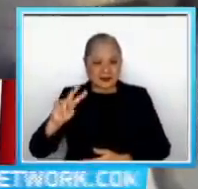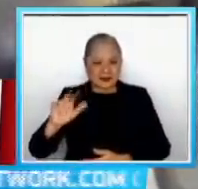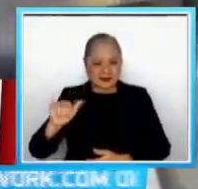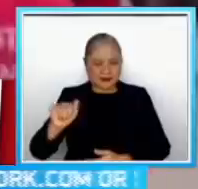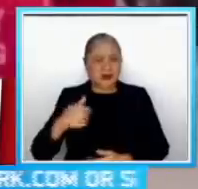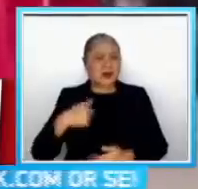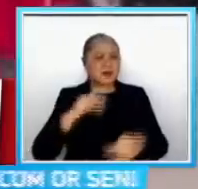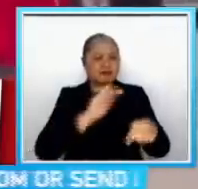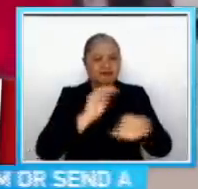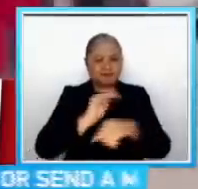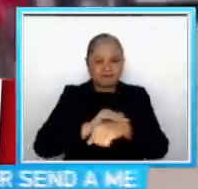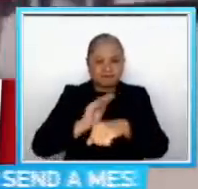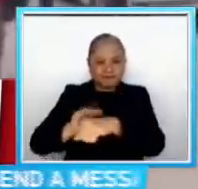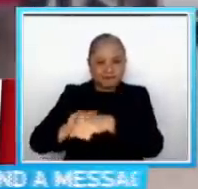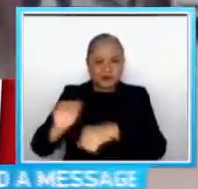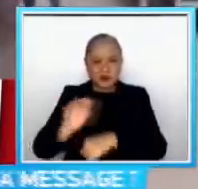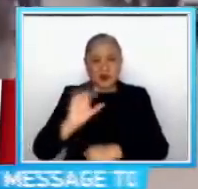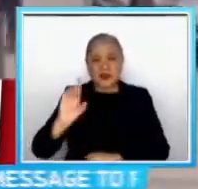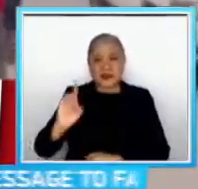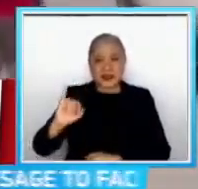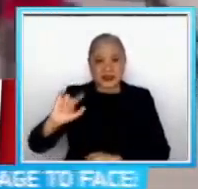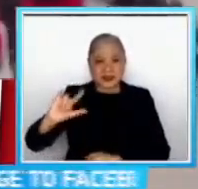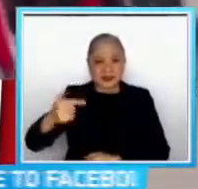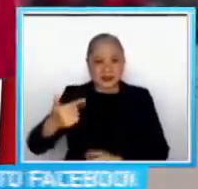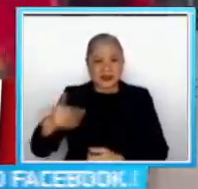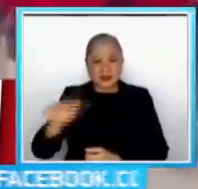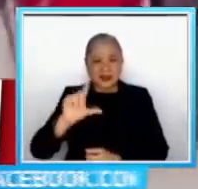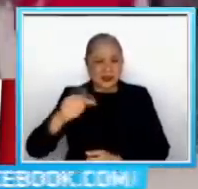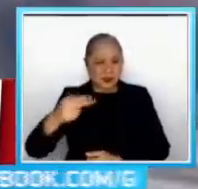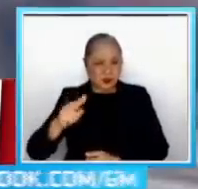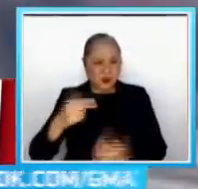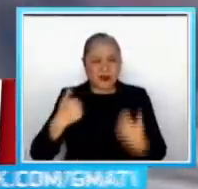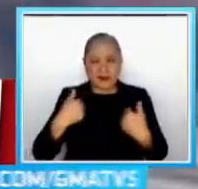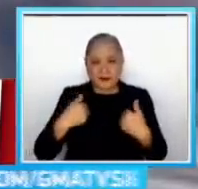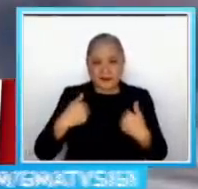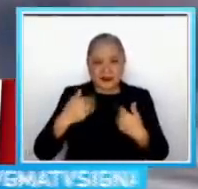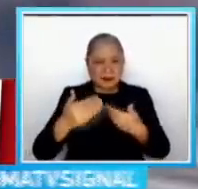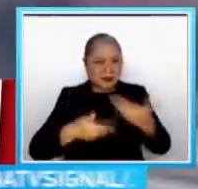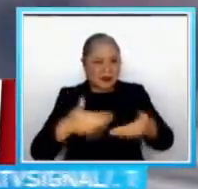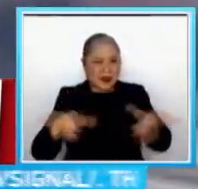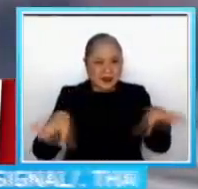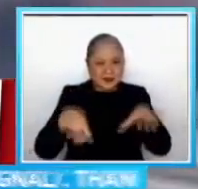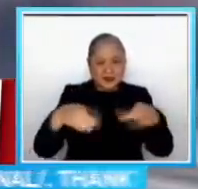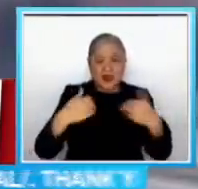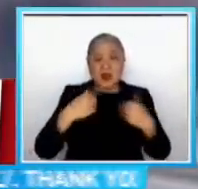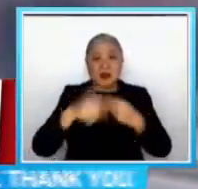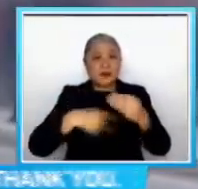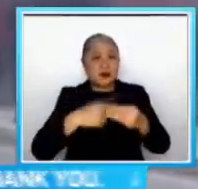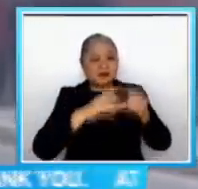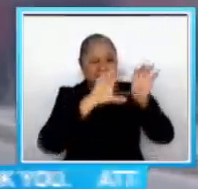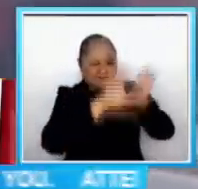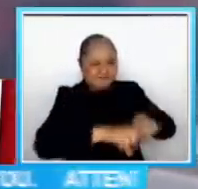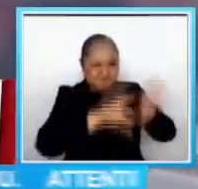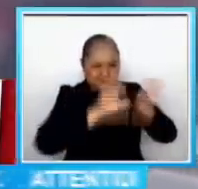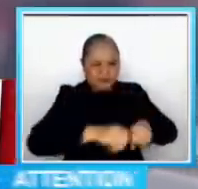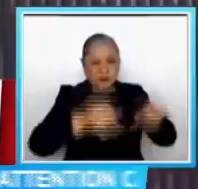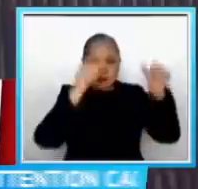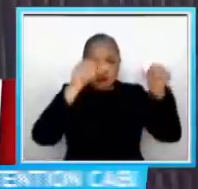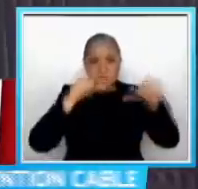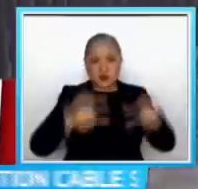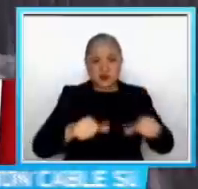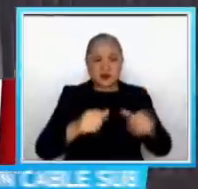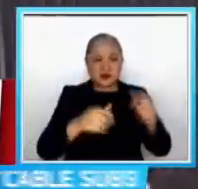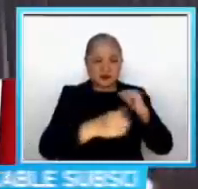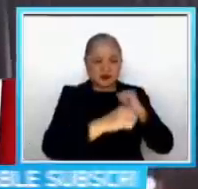pulisya Na suspindiin ang lahat ng tinaplano o gumugulong ng aktibidad na may kaugnayan sa uplan baklas Kahapon,